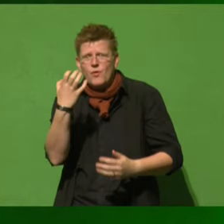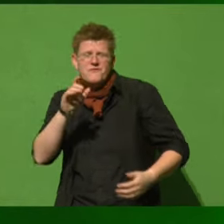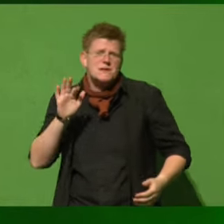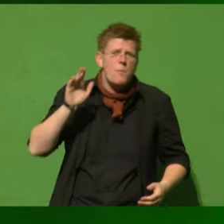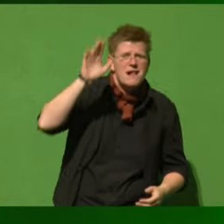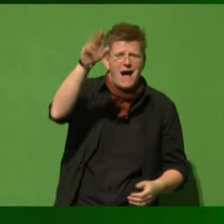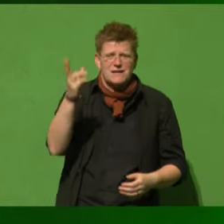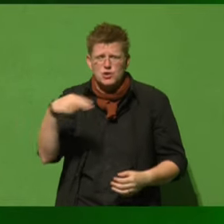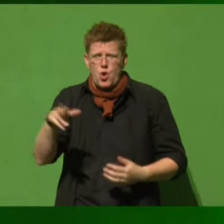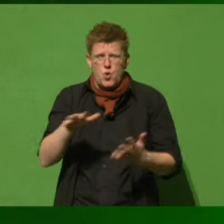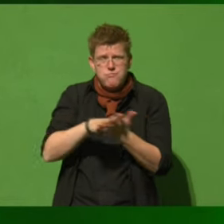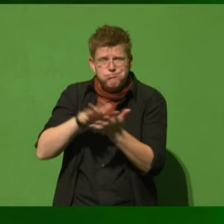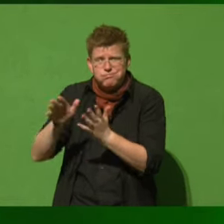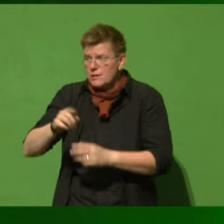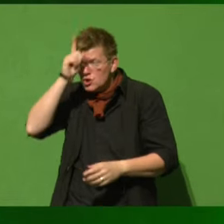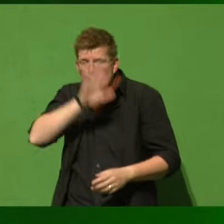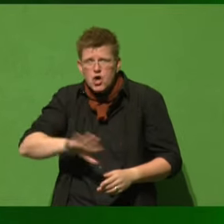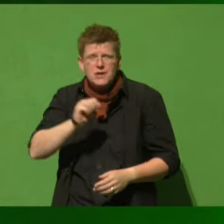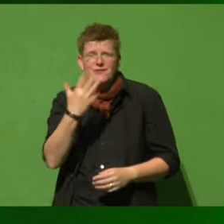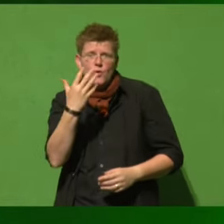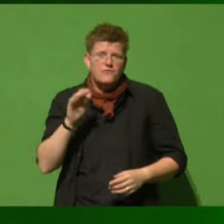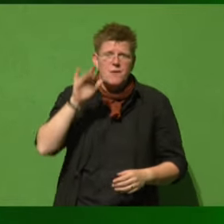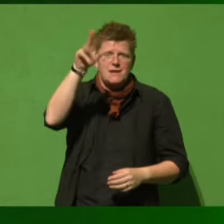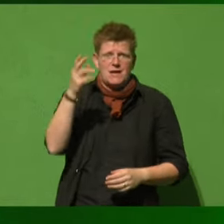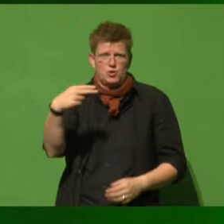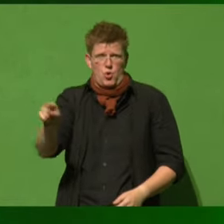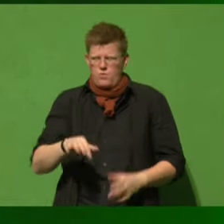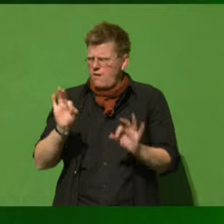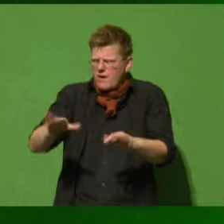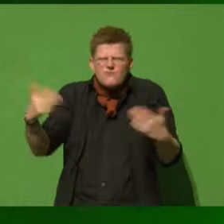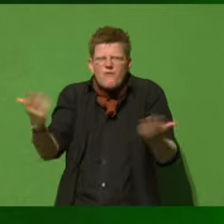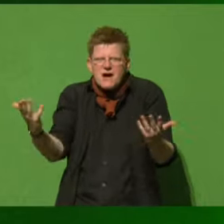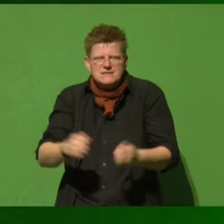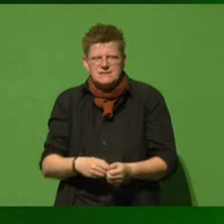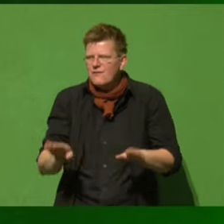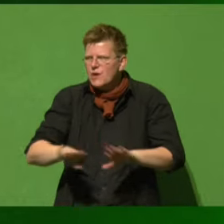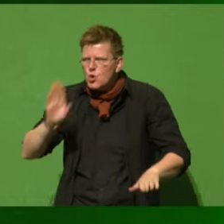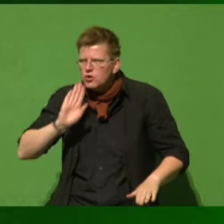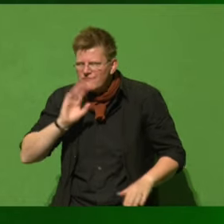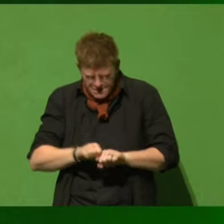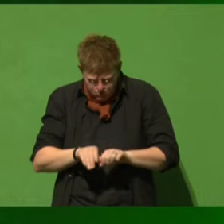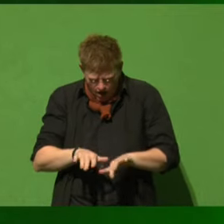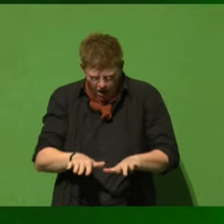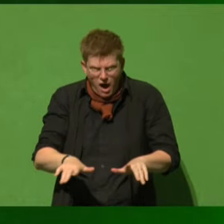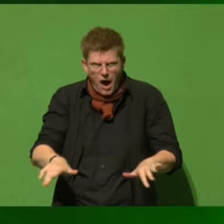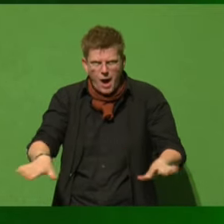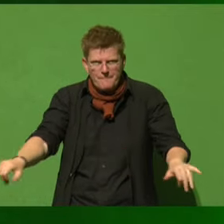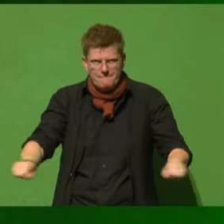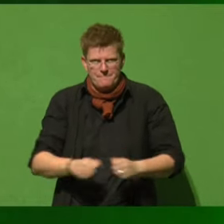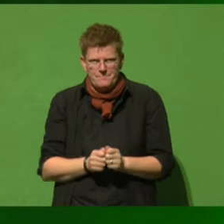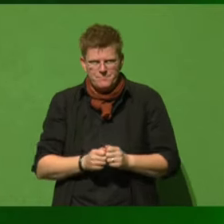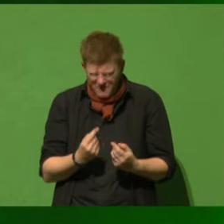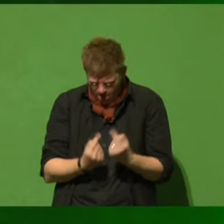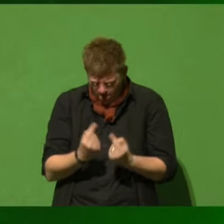Ebene, in Deutschland 5 Milliarden Euro. Dafür, dass wir unser Grundwasser verseuchen, Antibiotika-resistente Keime züchten,